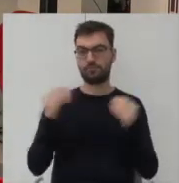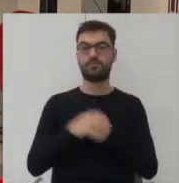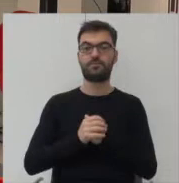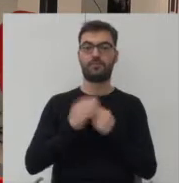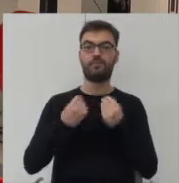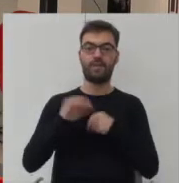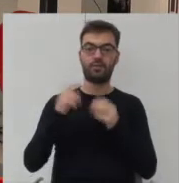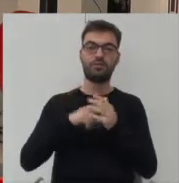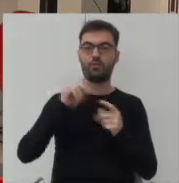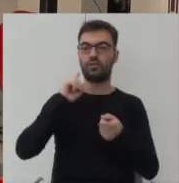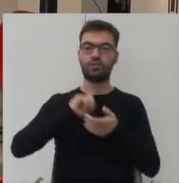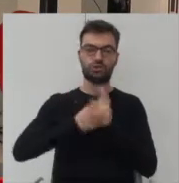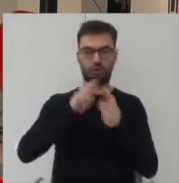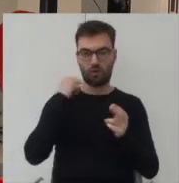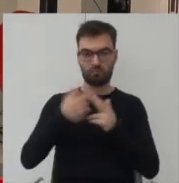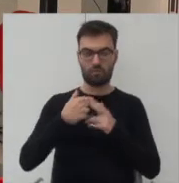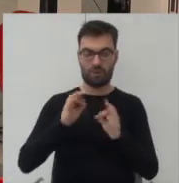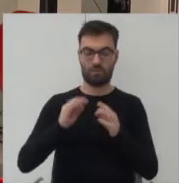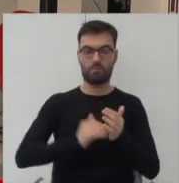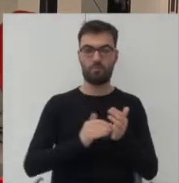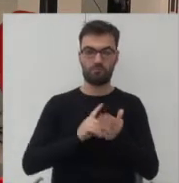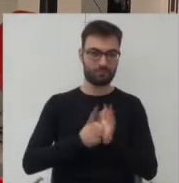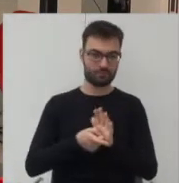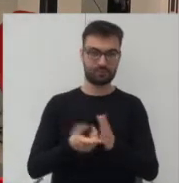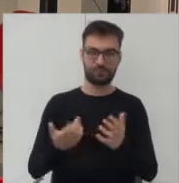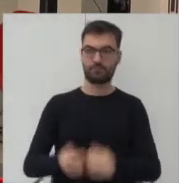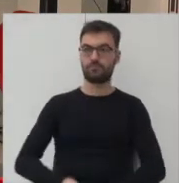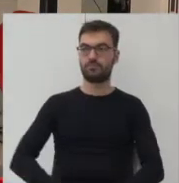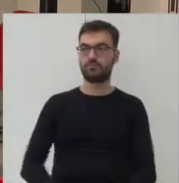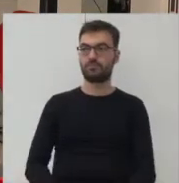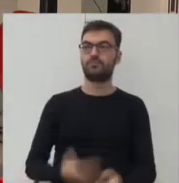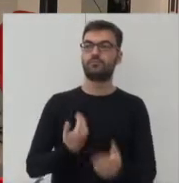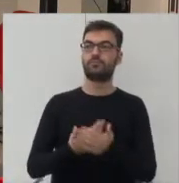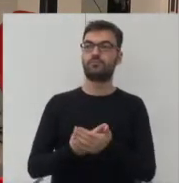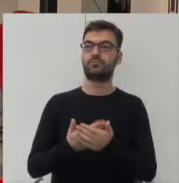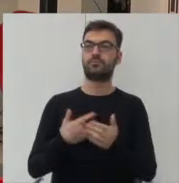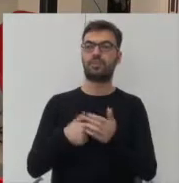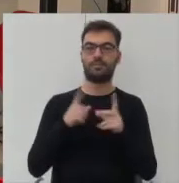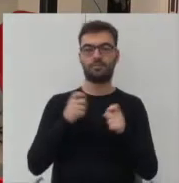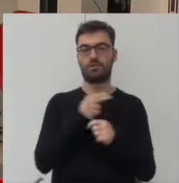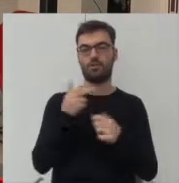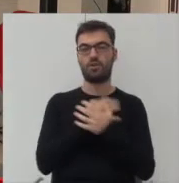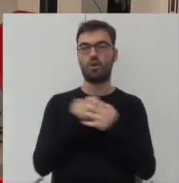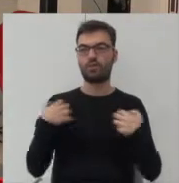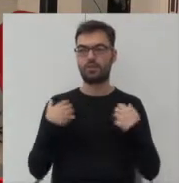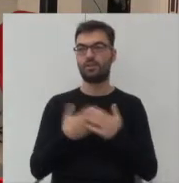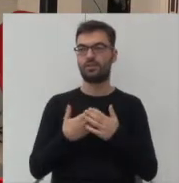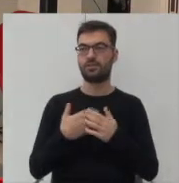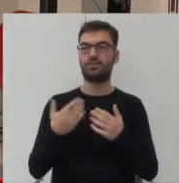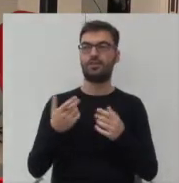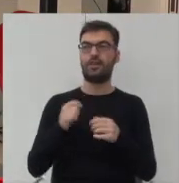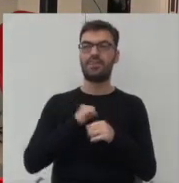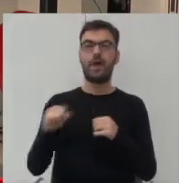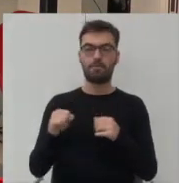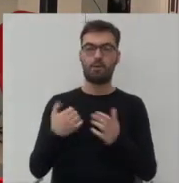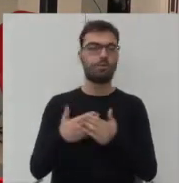właśnie szybka odpowiedź na jakąś bieżącą potrzebę, która występuje. Dlaczego zacząłem od tej gospodarki? Dlaczego zacząłem od tych innowacji, od tego tempa, w